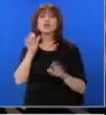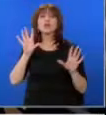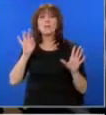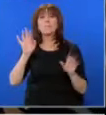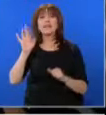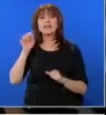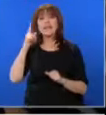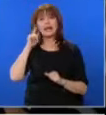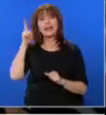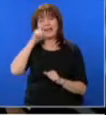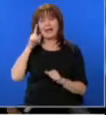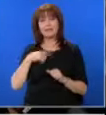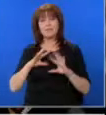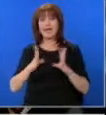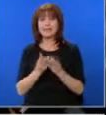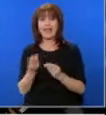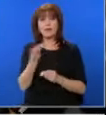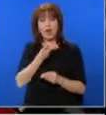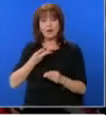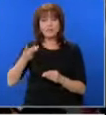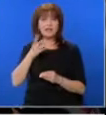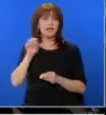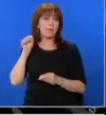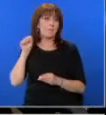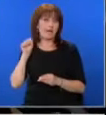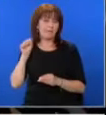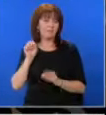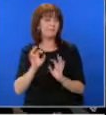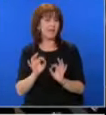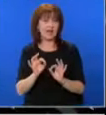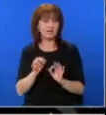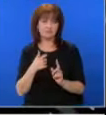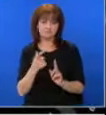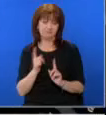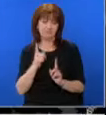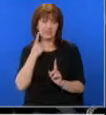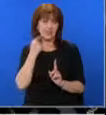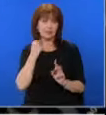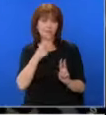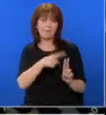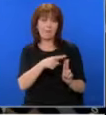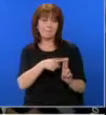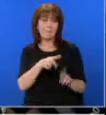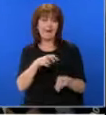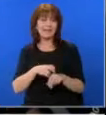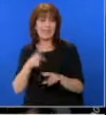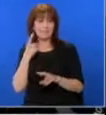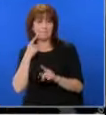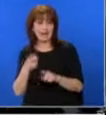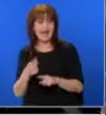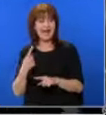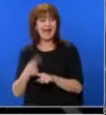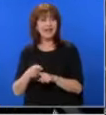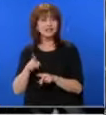дена сме били заедно трите партии. Така че нидо засрамуваме от ППДБ и мисля, че